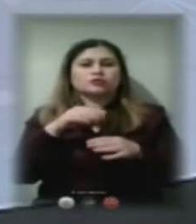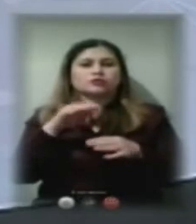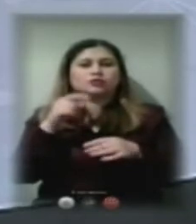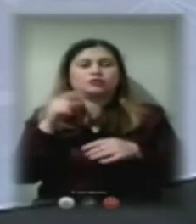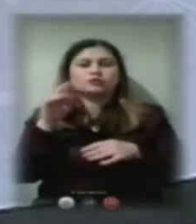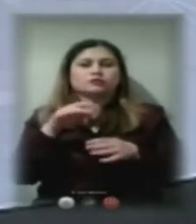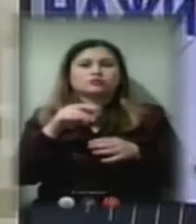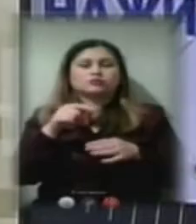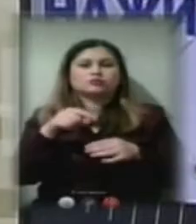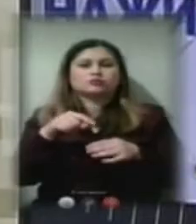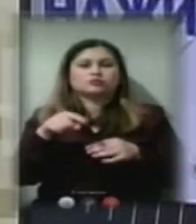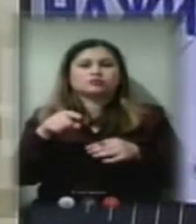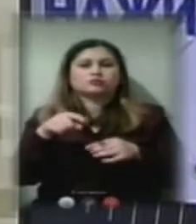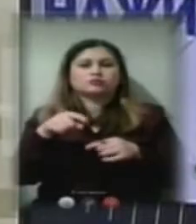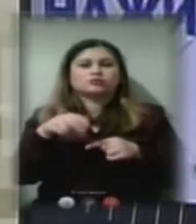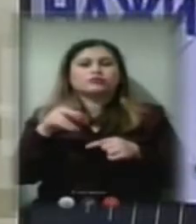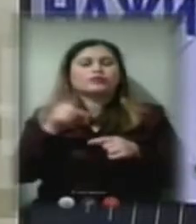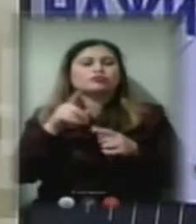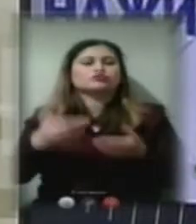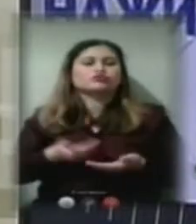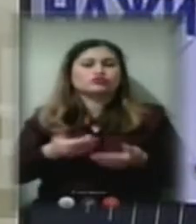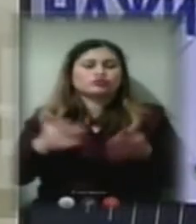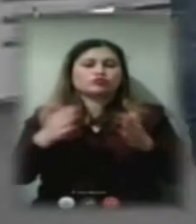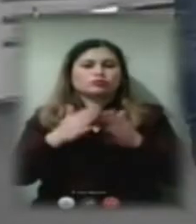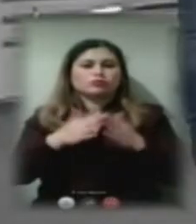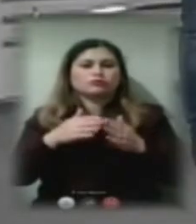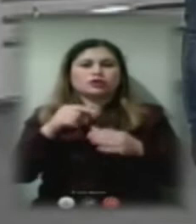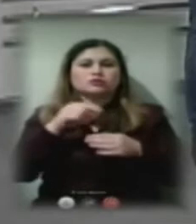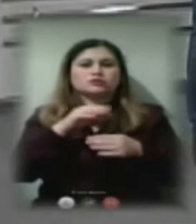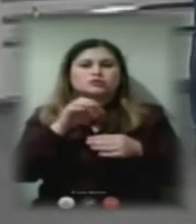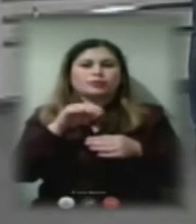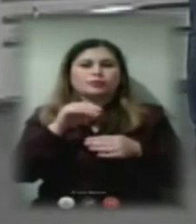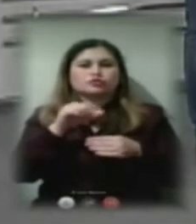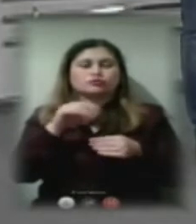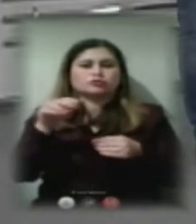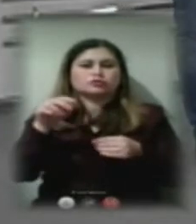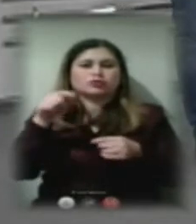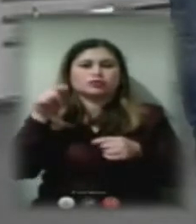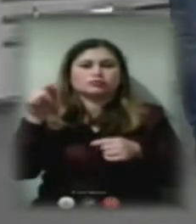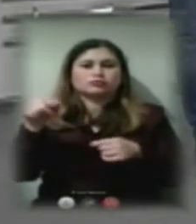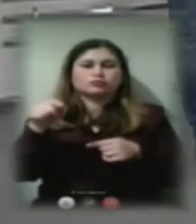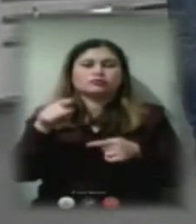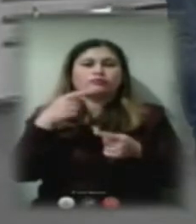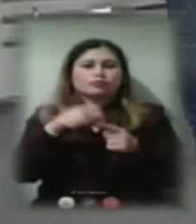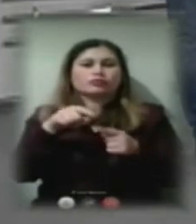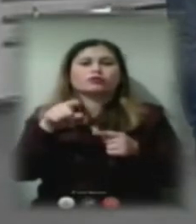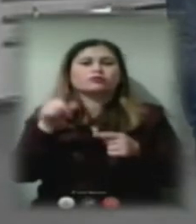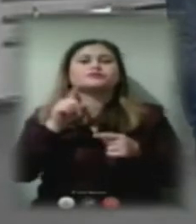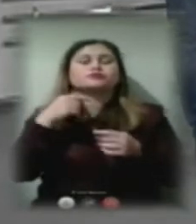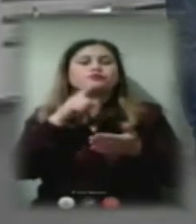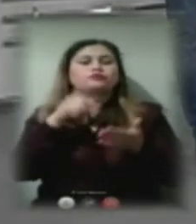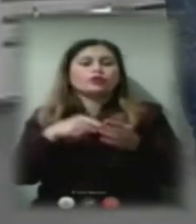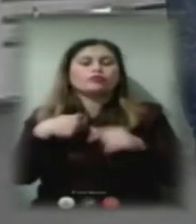людей, які дійсно проживають в жахливих умовах. Тарасе, маєте запитання? Так, в мене питання. Я сам мешканець Третього